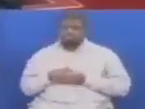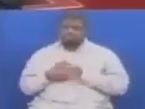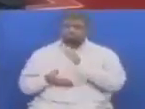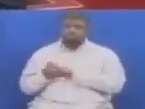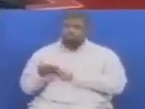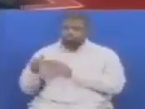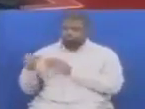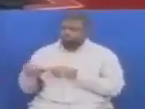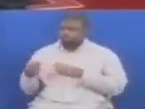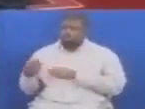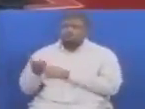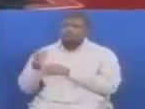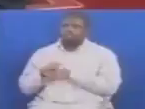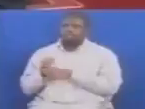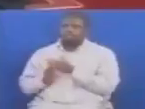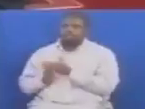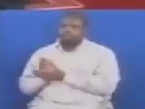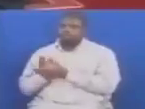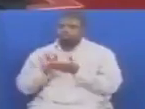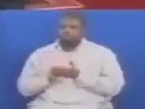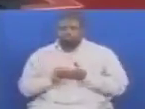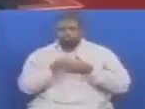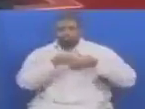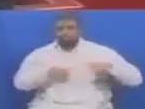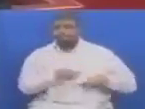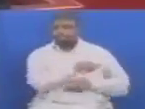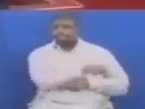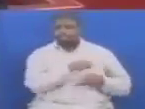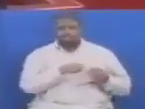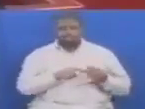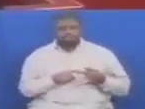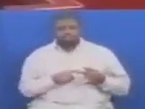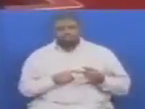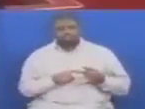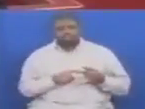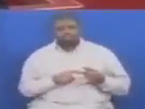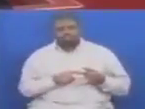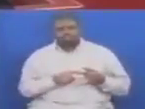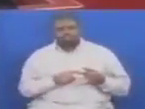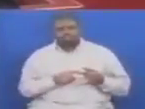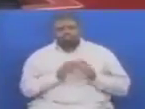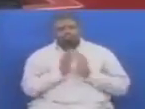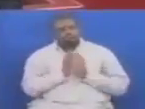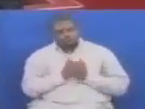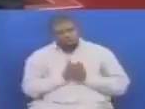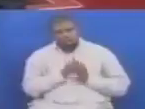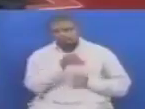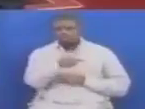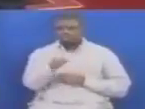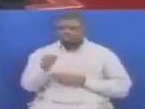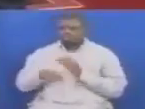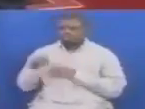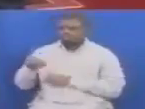ambako wale watalam wanapita kueka mipaka ile Ili kutamua mipaka Tulichowasihi wananchi Wale kwenye